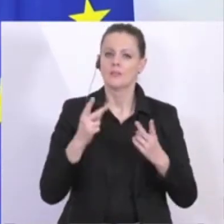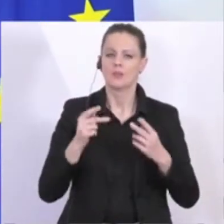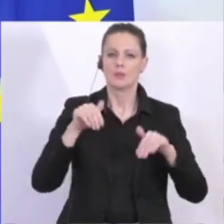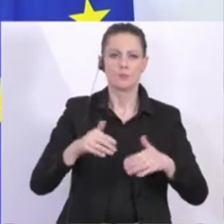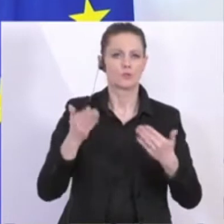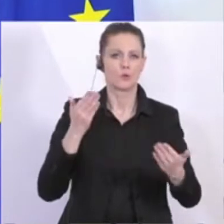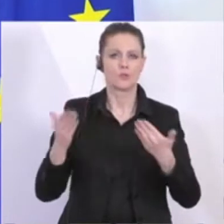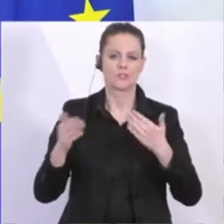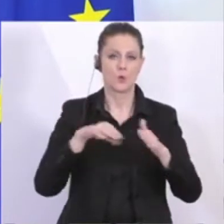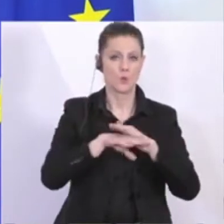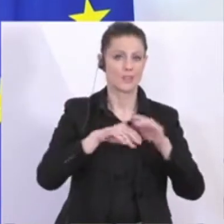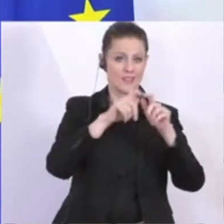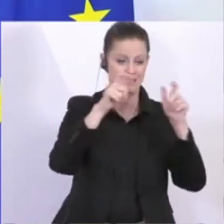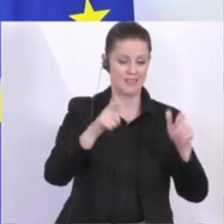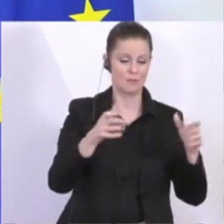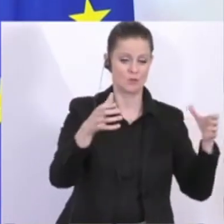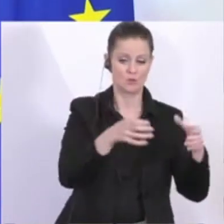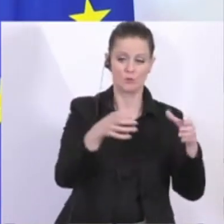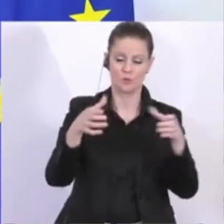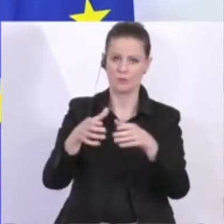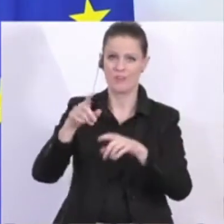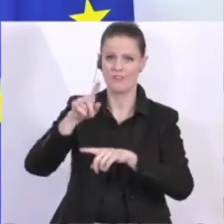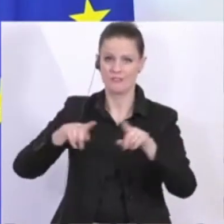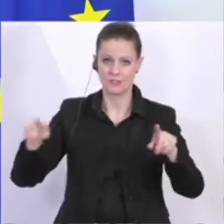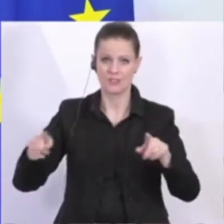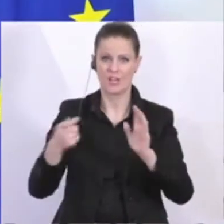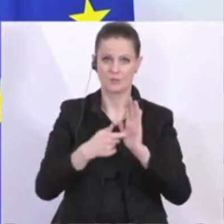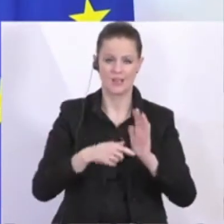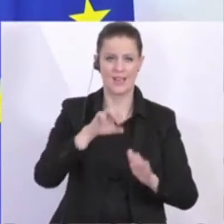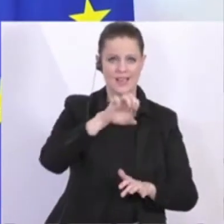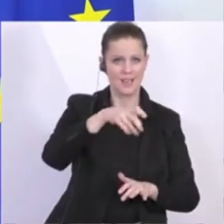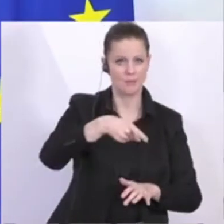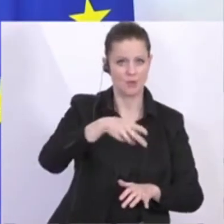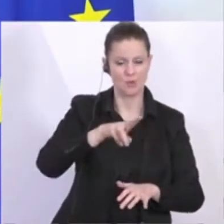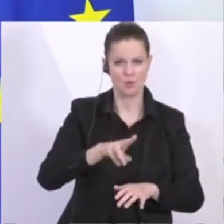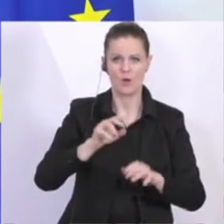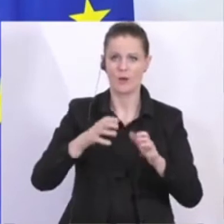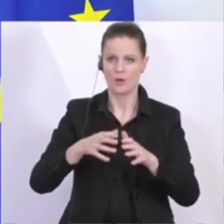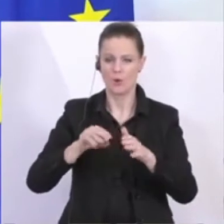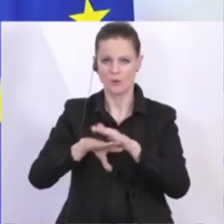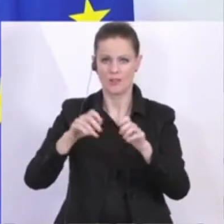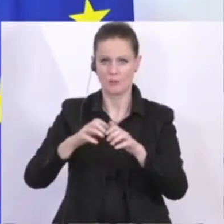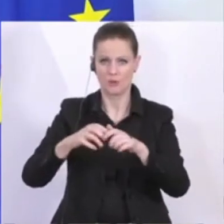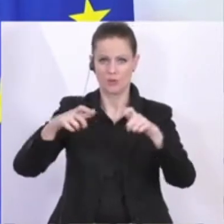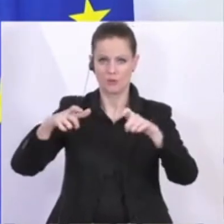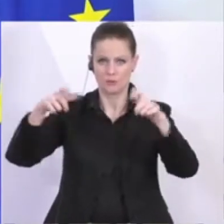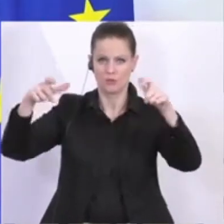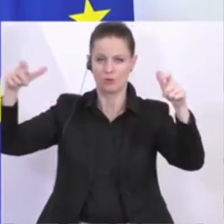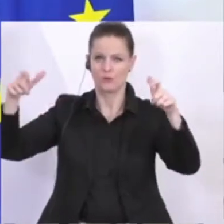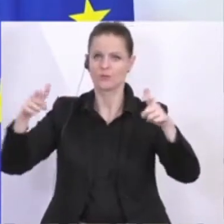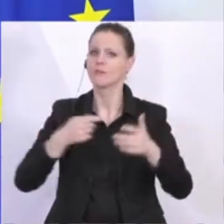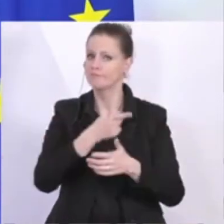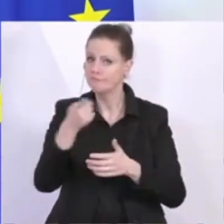Unternehmensgruppen anspruchsberechtigt sind. Also die EPUs, die Kleinstunternehmen, dann auch die Größeren. Das ist dieses Kriterium,